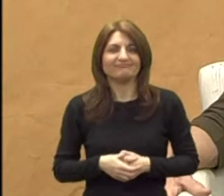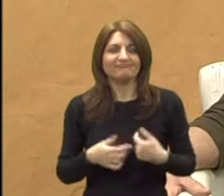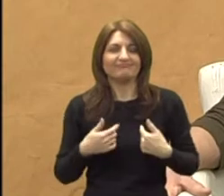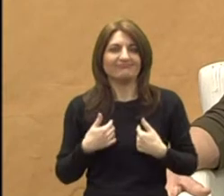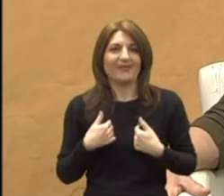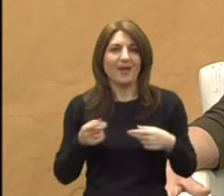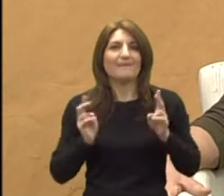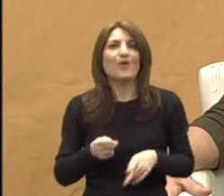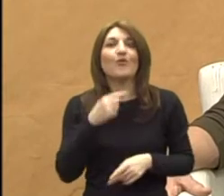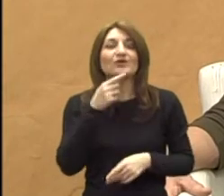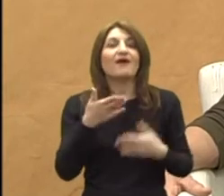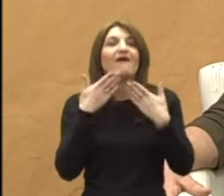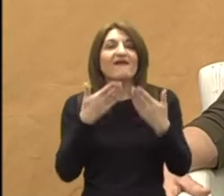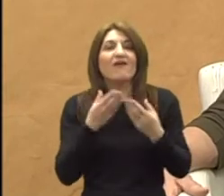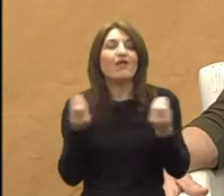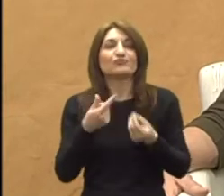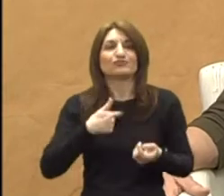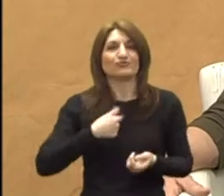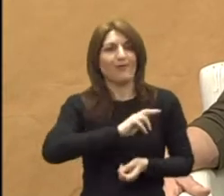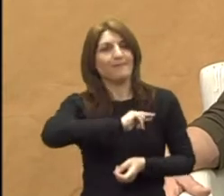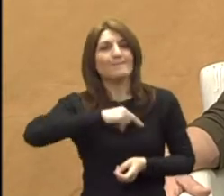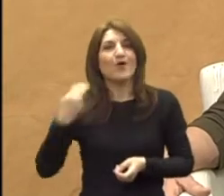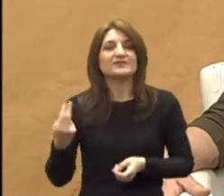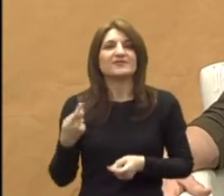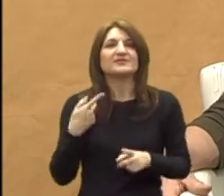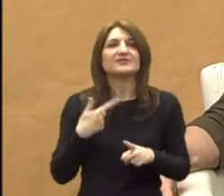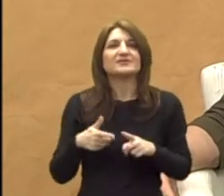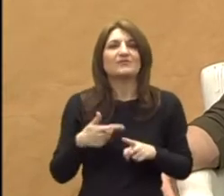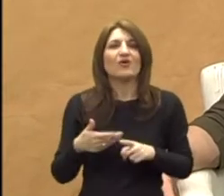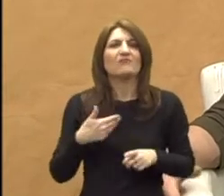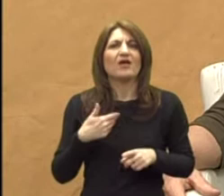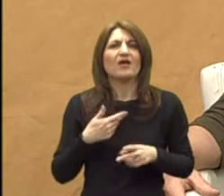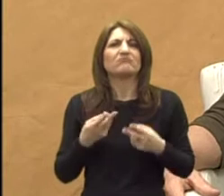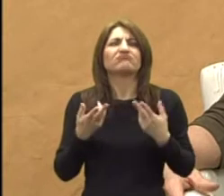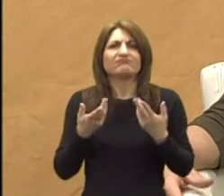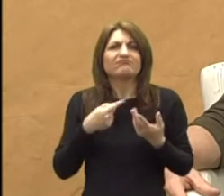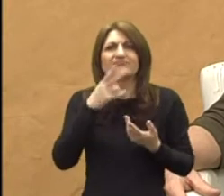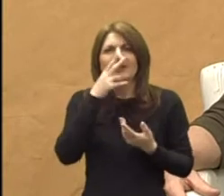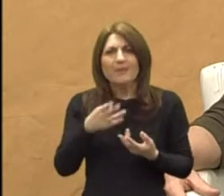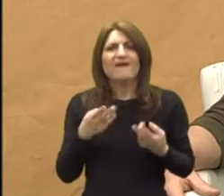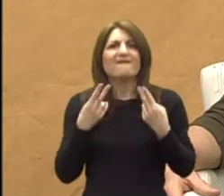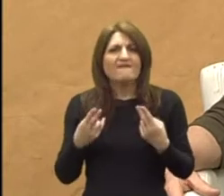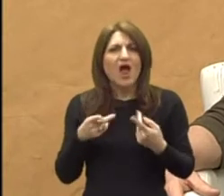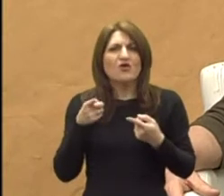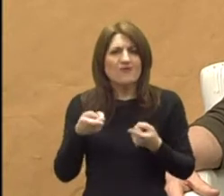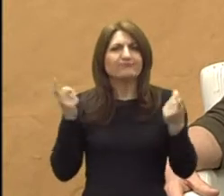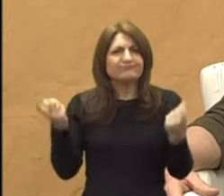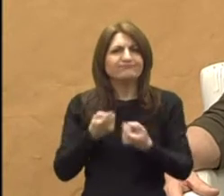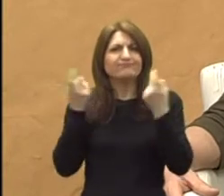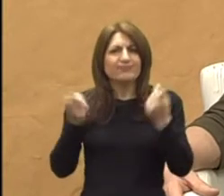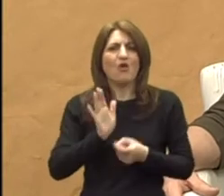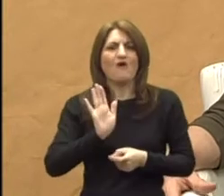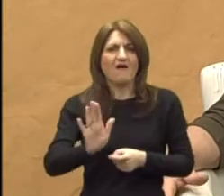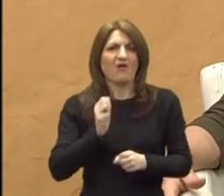zahvaliti da ste nas pozvali jer je nama izuzetno stalo da se promovira ovaj način rada